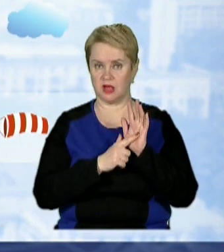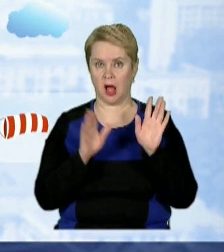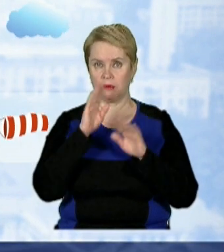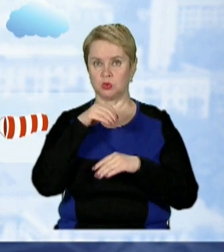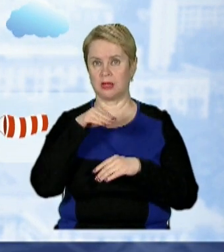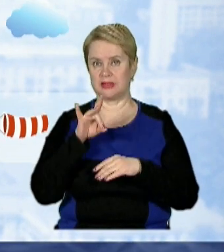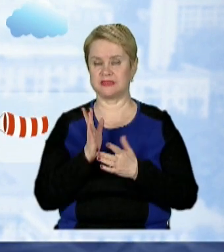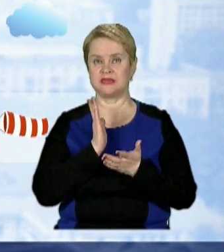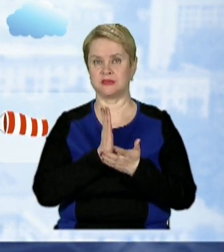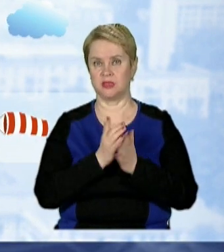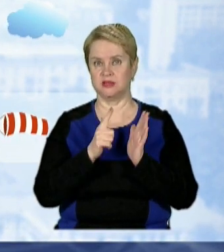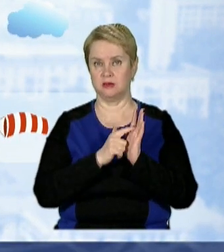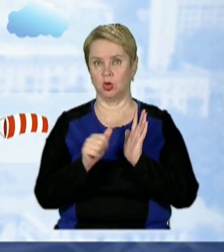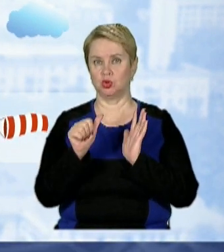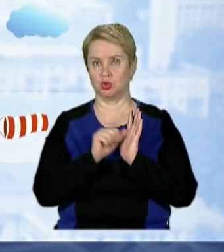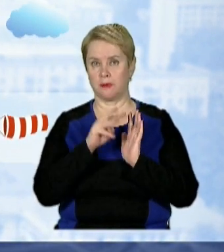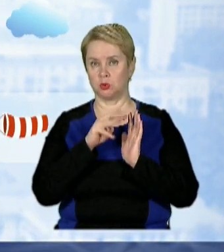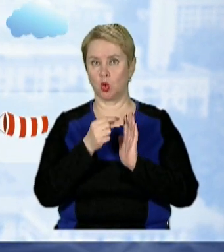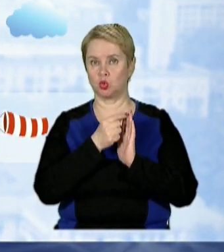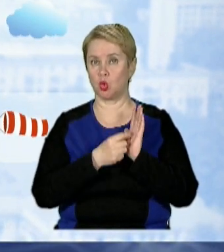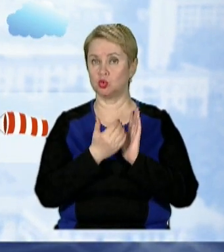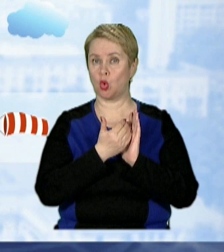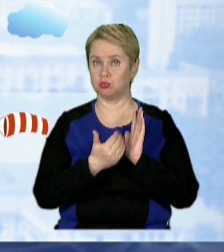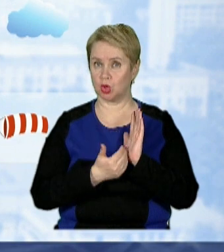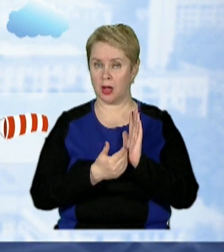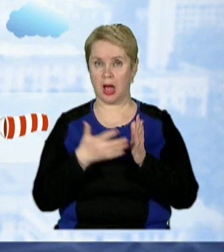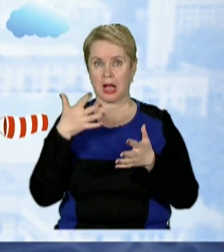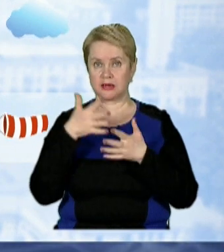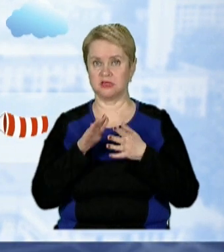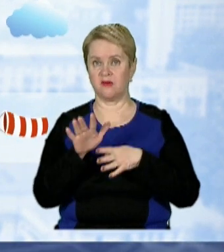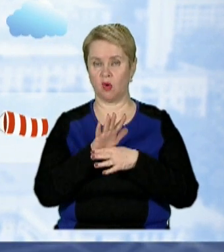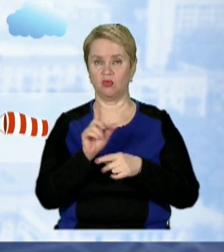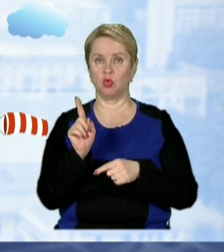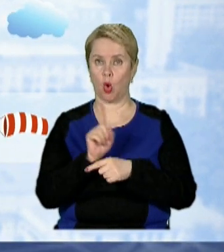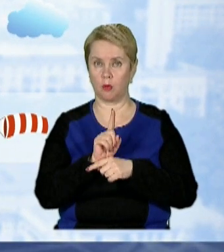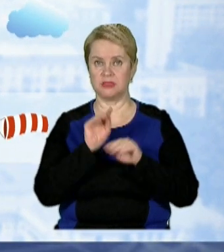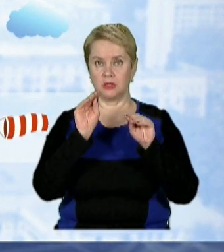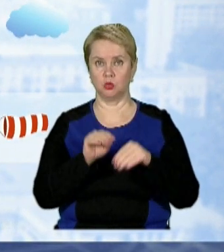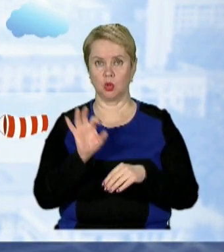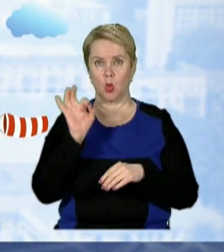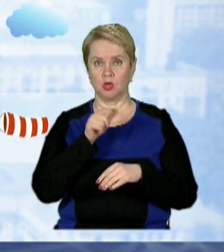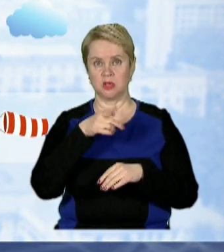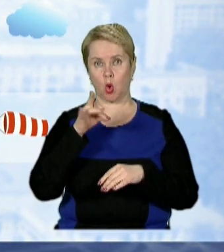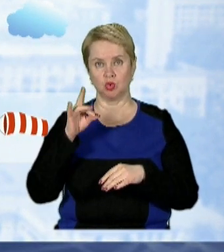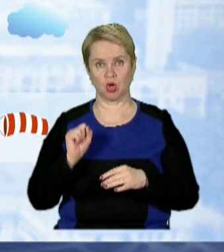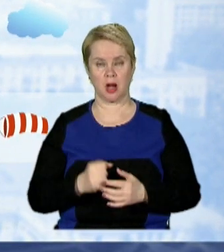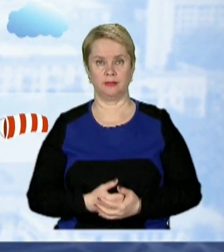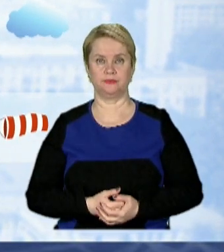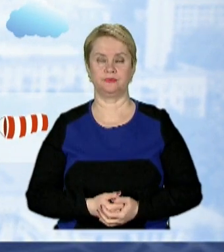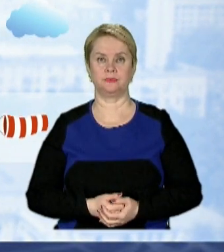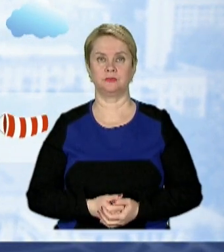Атмосферний тиск становитиме 760 міліметрів ртутного стовпчика. Радіаційний фон в межах норми, за даними ДНУ ім. Олеся